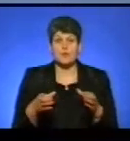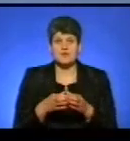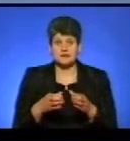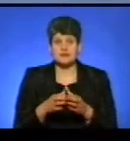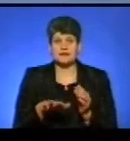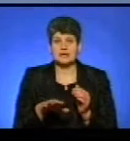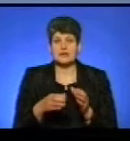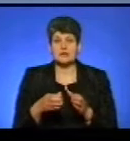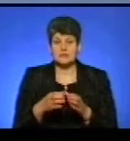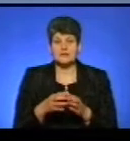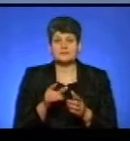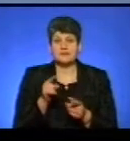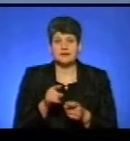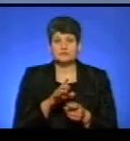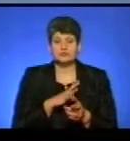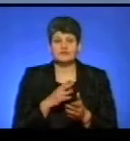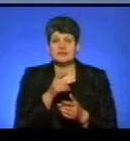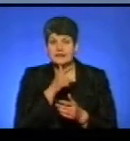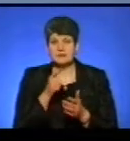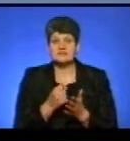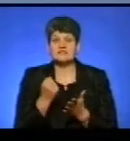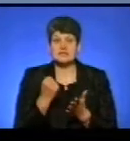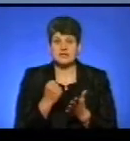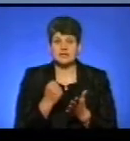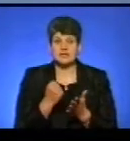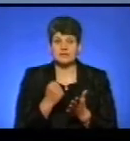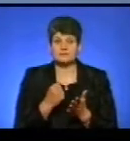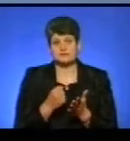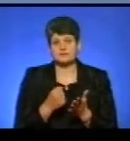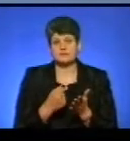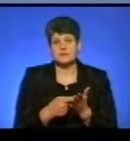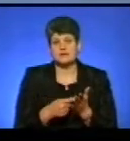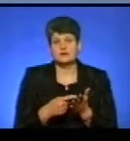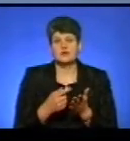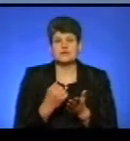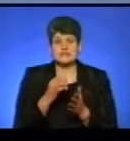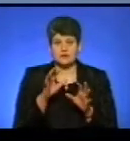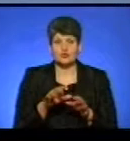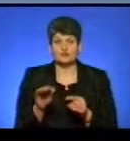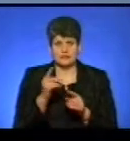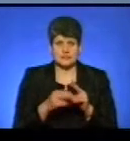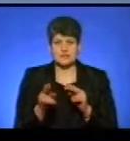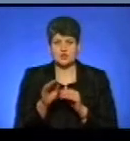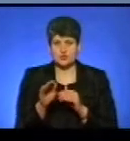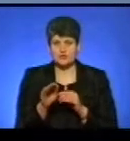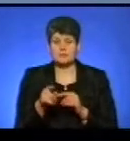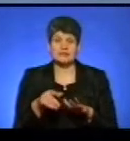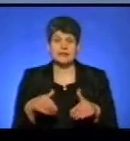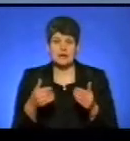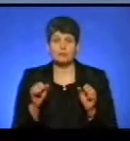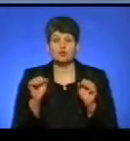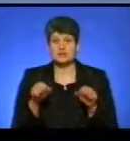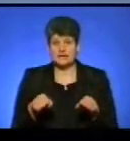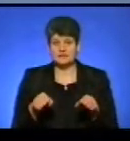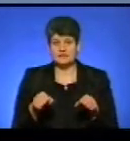відбулися зіначено законодавства, в термін встановлений законом, це було в жовтні місяці, в кінці жовтня. І воно дає можливість,